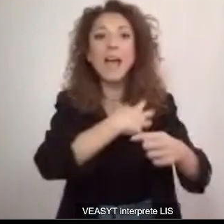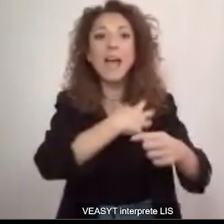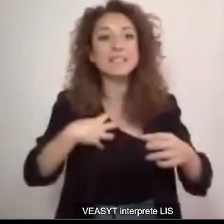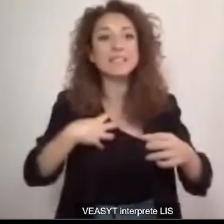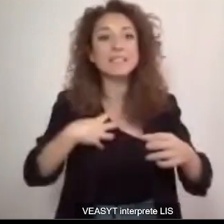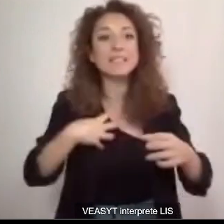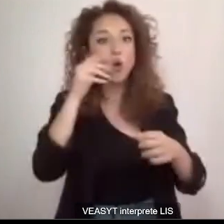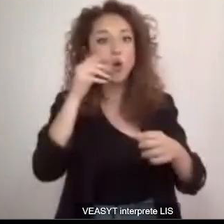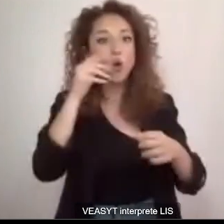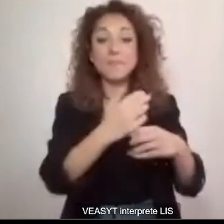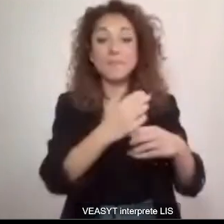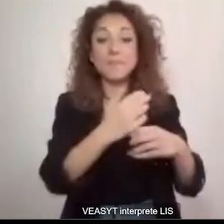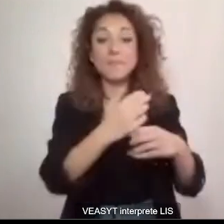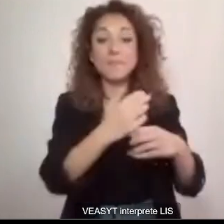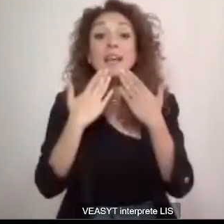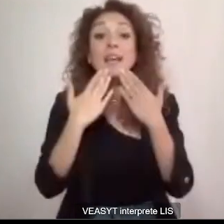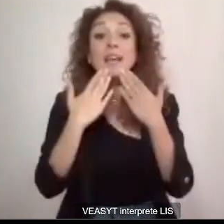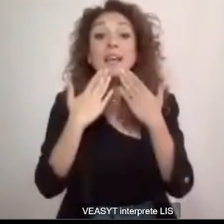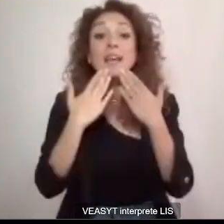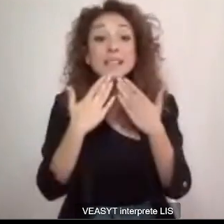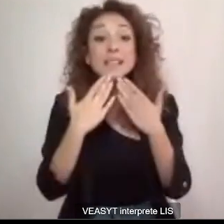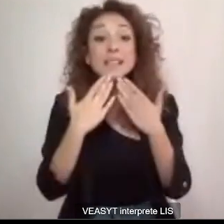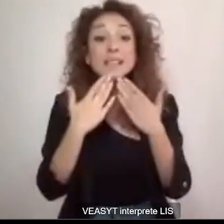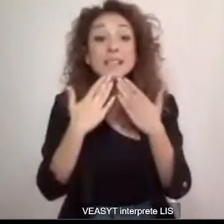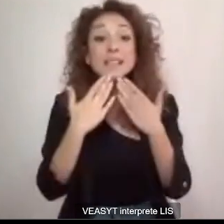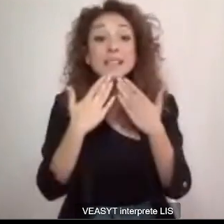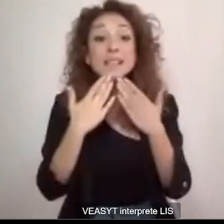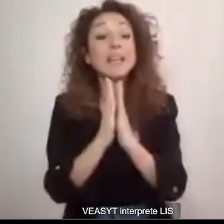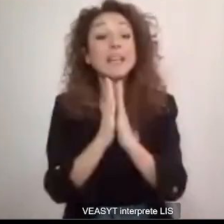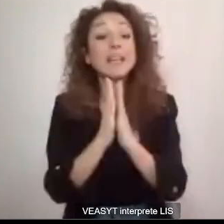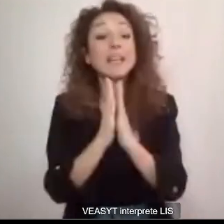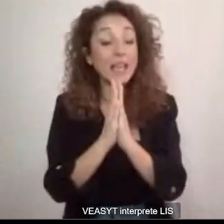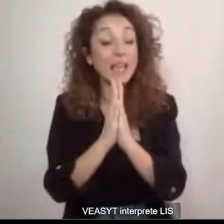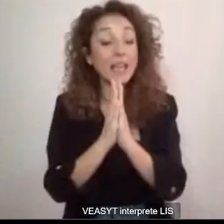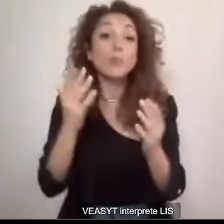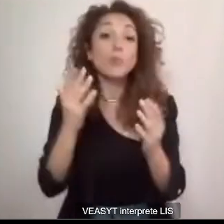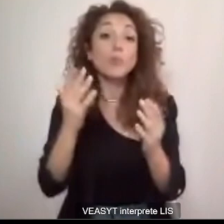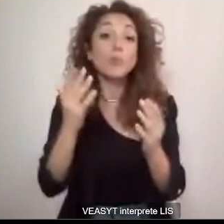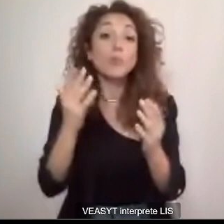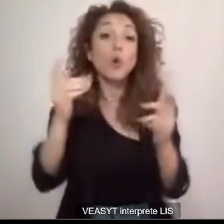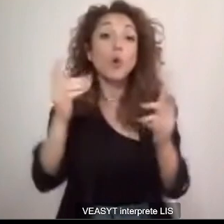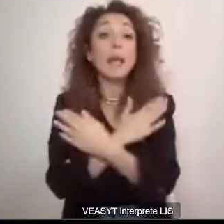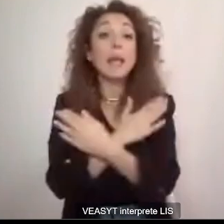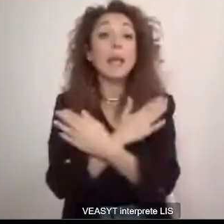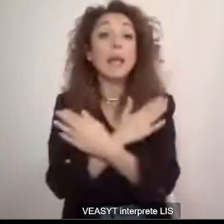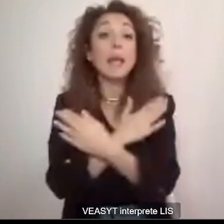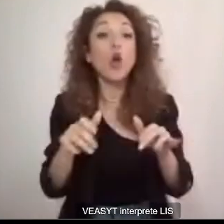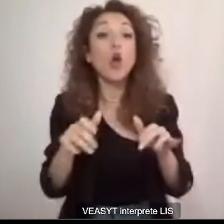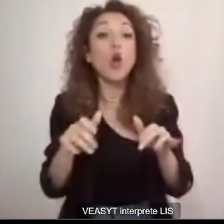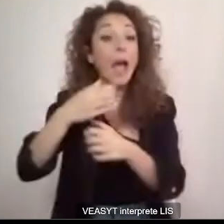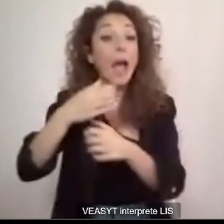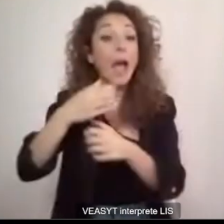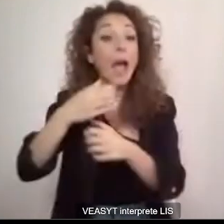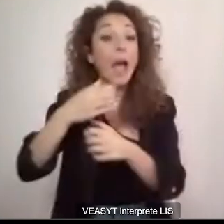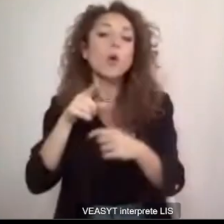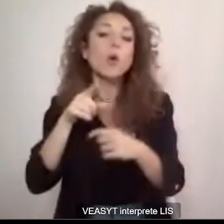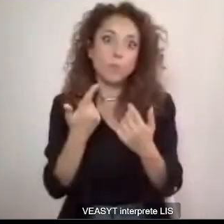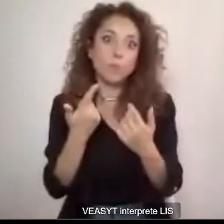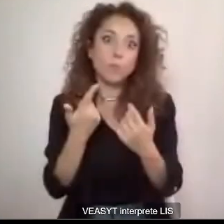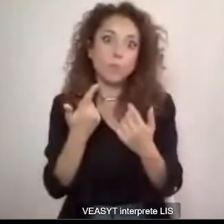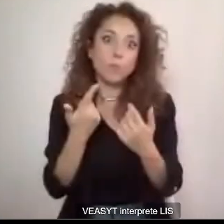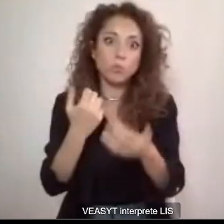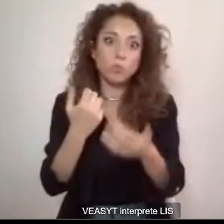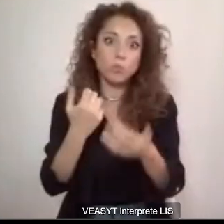Maria in organo custodisce un tesoro artistico veramente straordinario e ancora forse